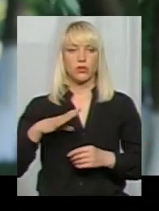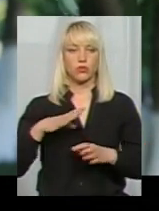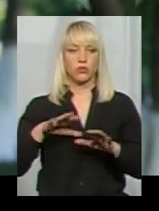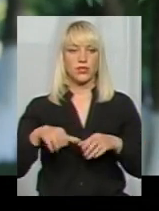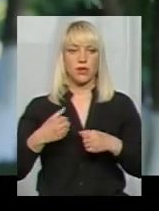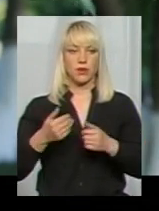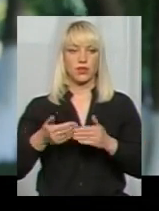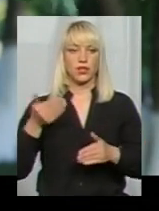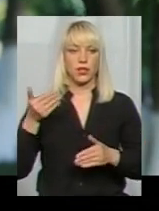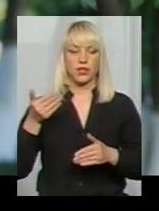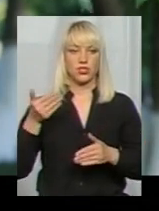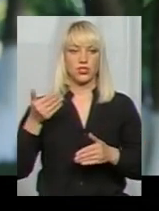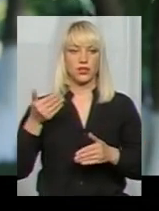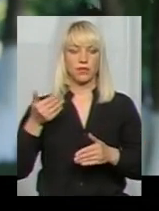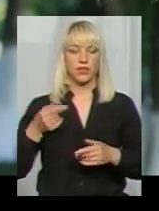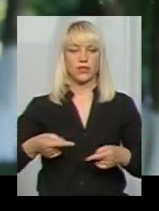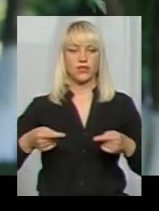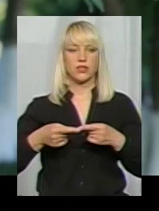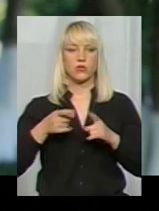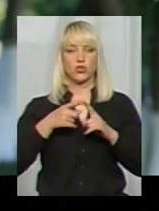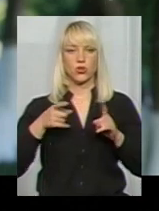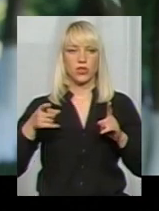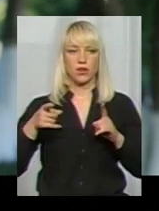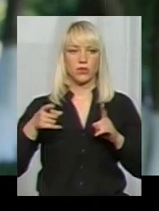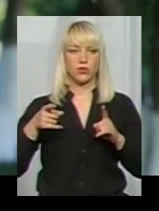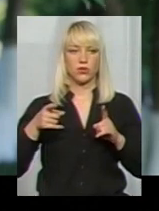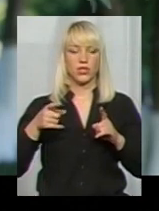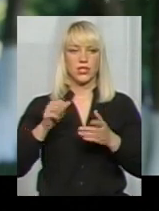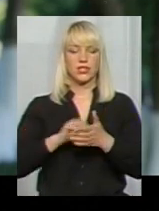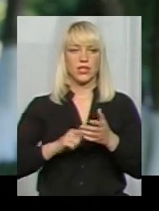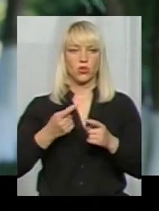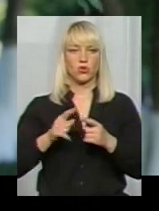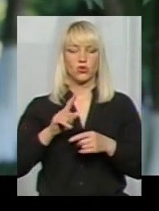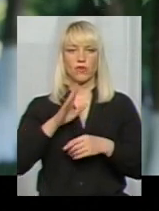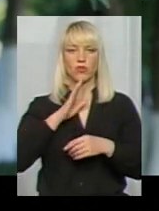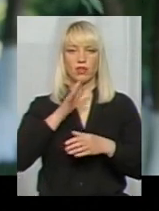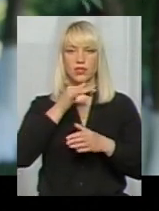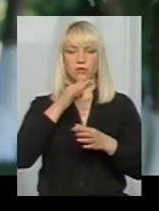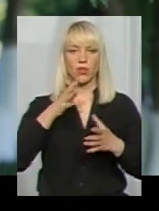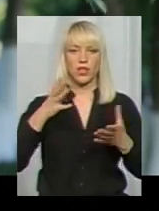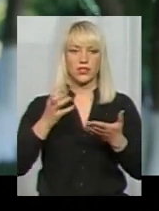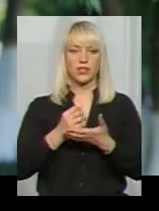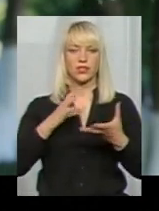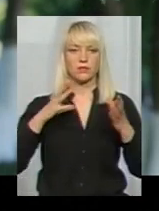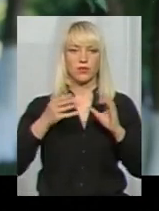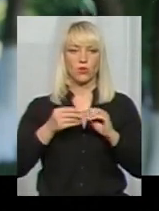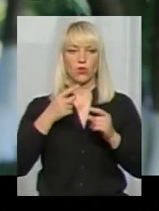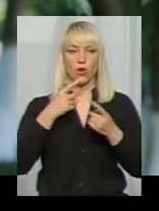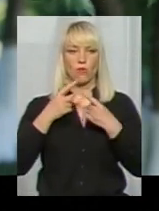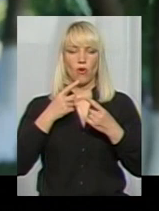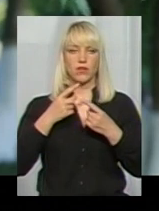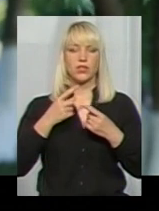забрати її раніше визначеного терміну, і за те, що вона не змогла знайти спільної мови зі своїми